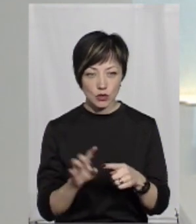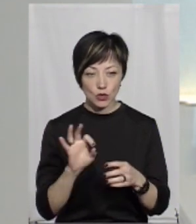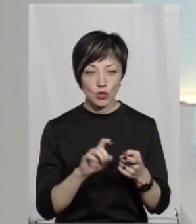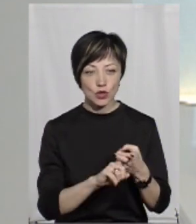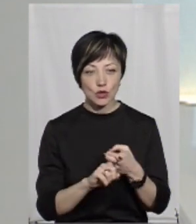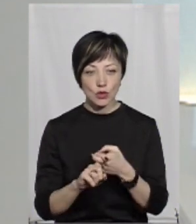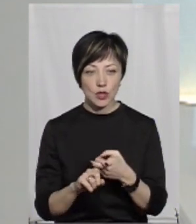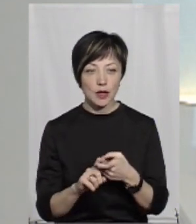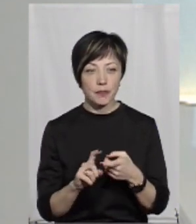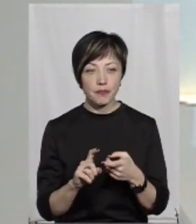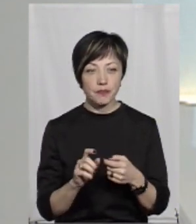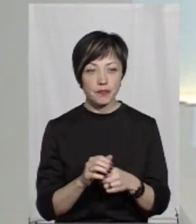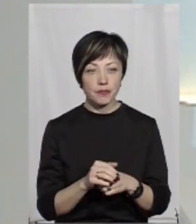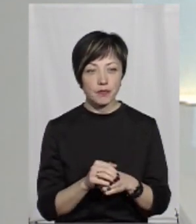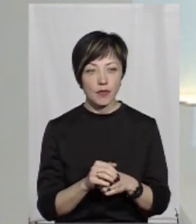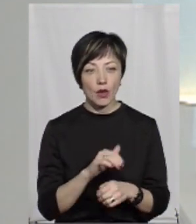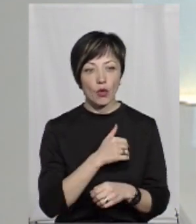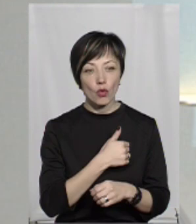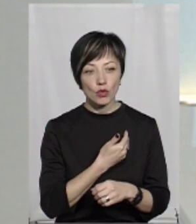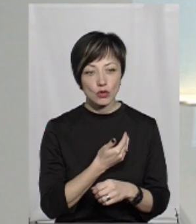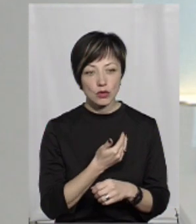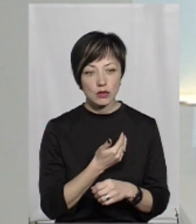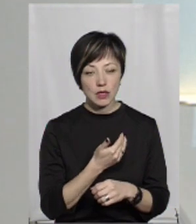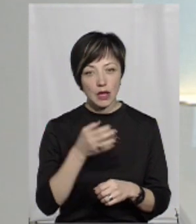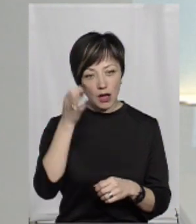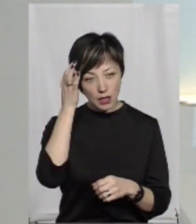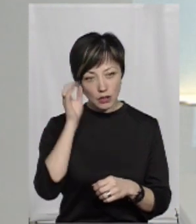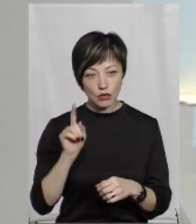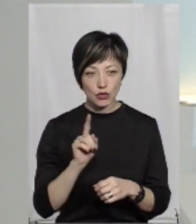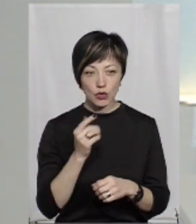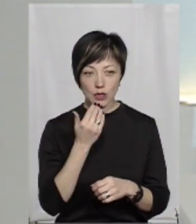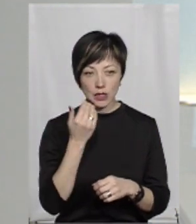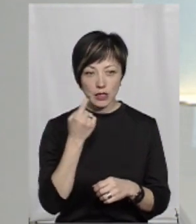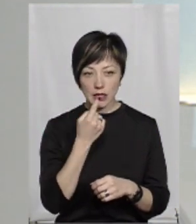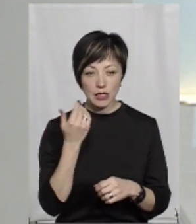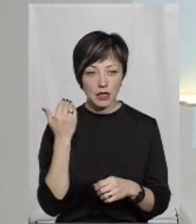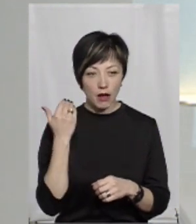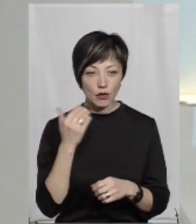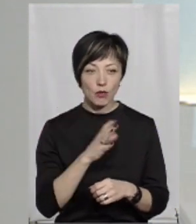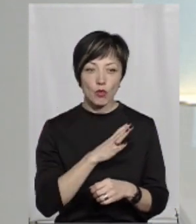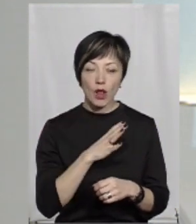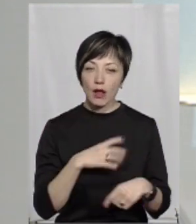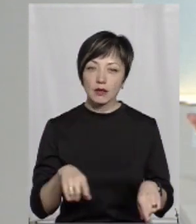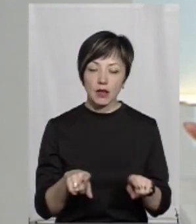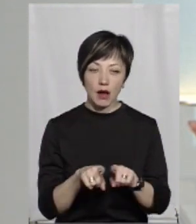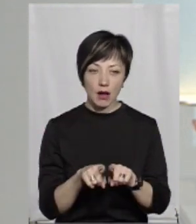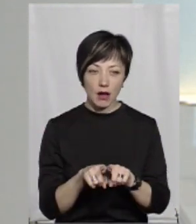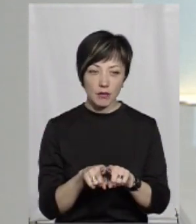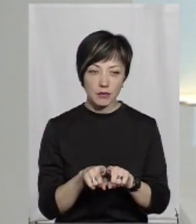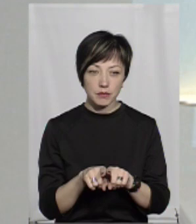стосується цього питання. Але хочу нагадати, що зовсім недавно була така